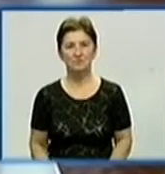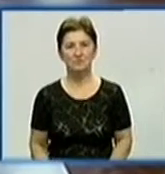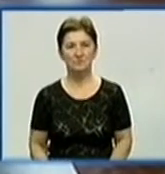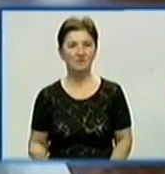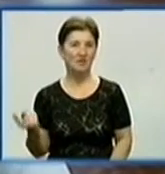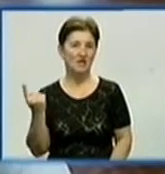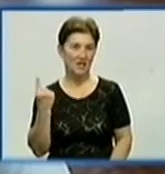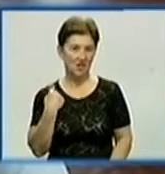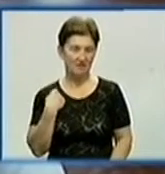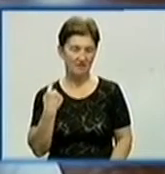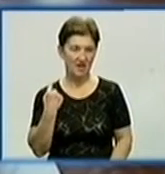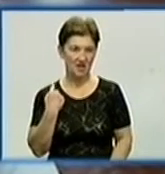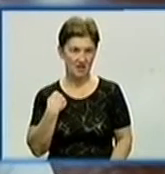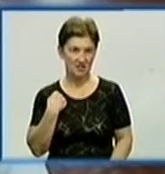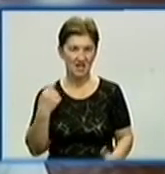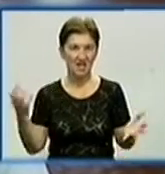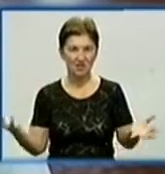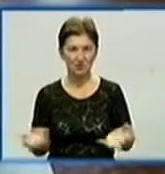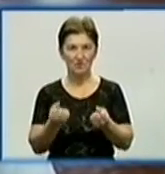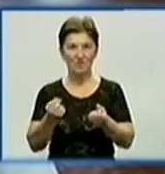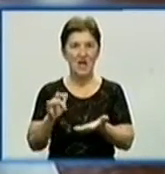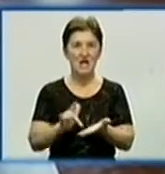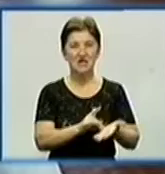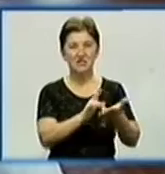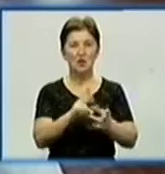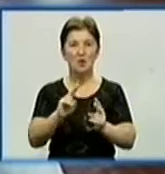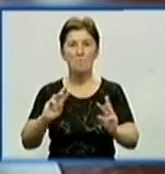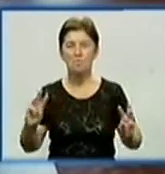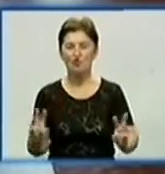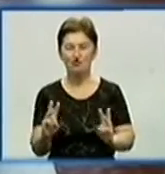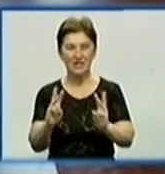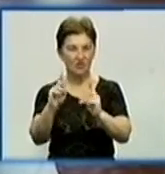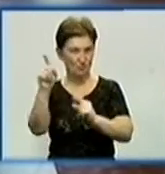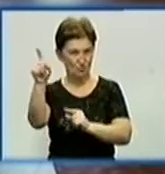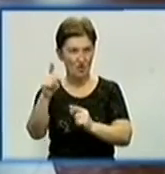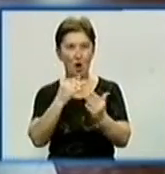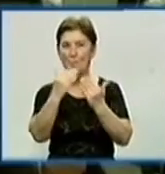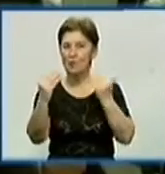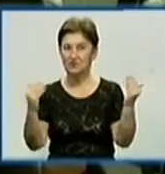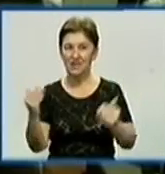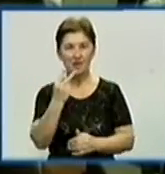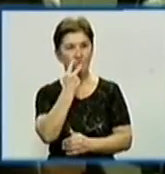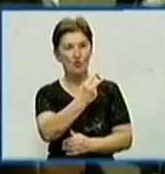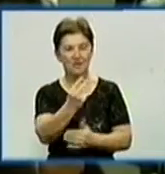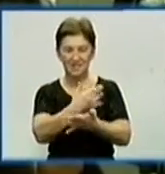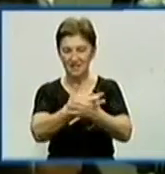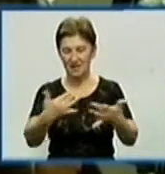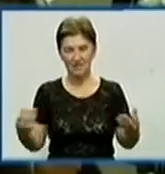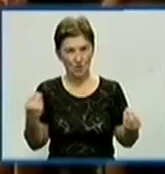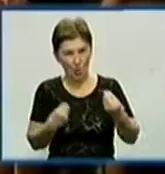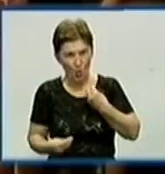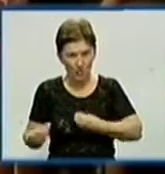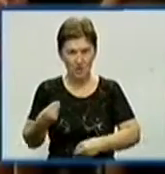Кірвоградські рятувальники влаштували екскурсію для дідлахів до пожежно-технічного музею. Вихованцям Бервінку показали різноманітні види одягу та